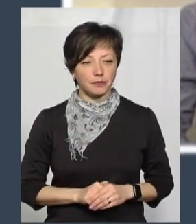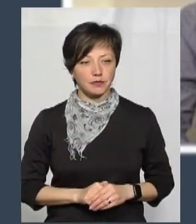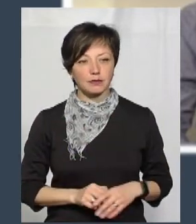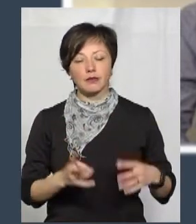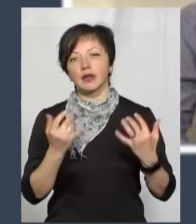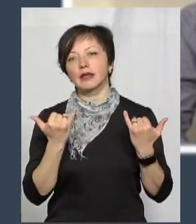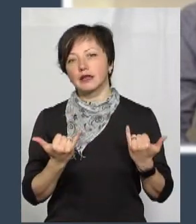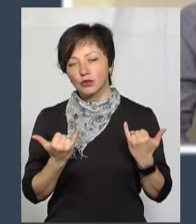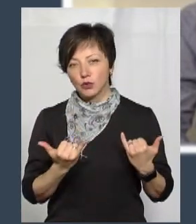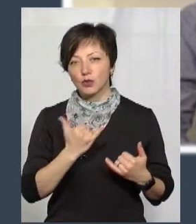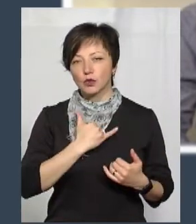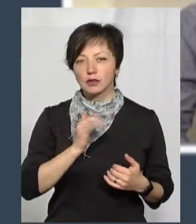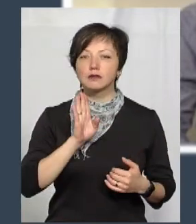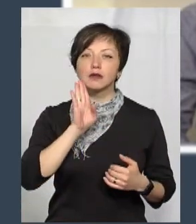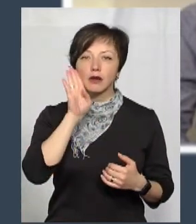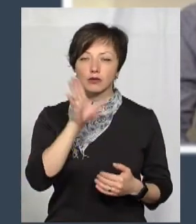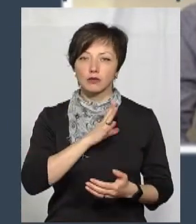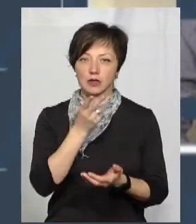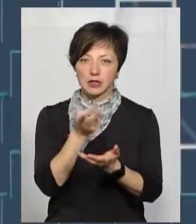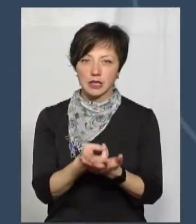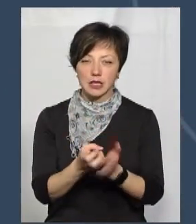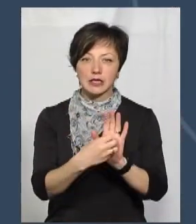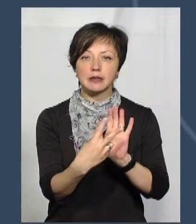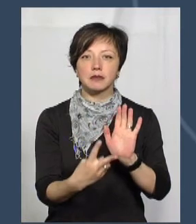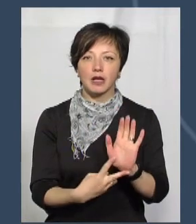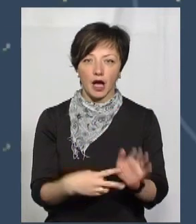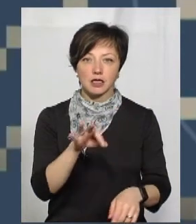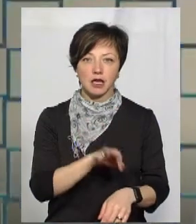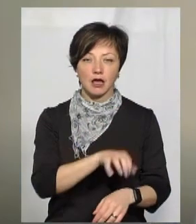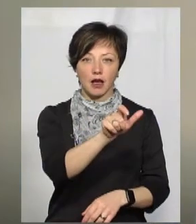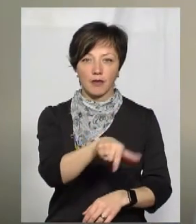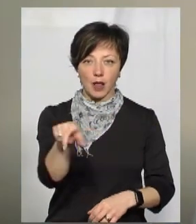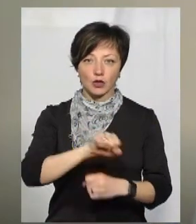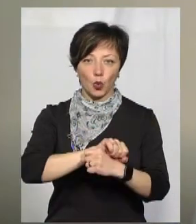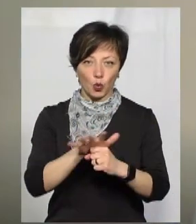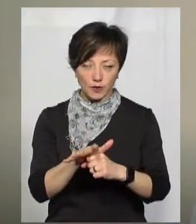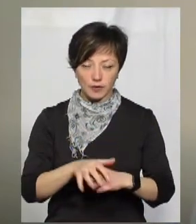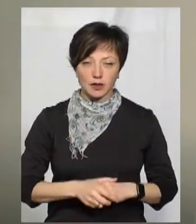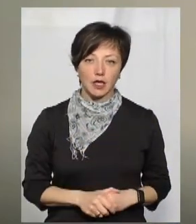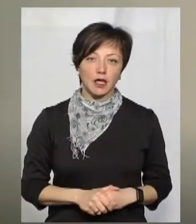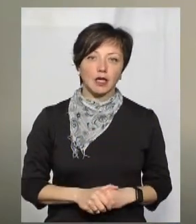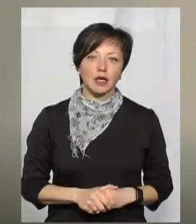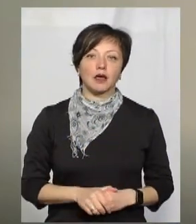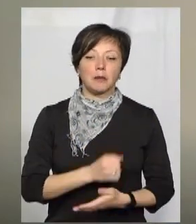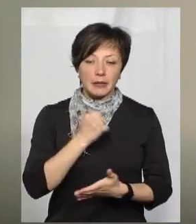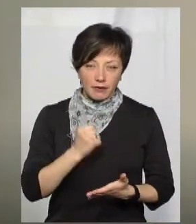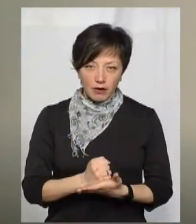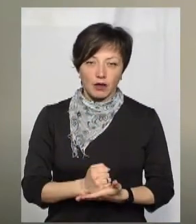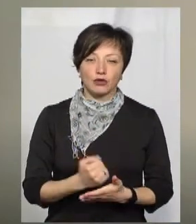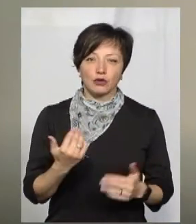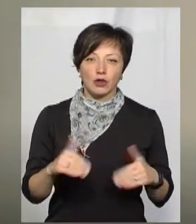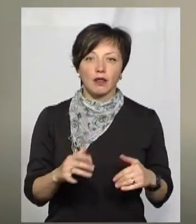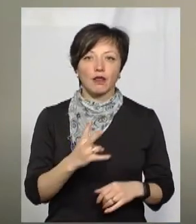На сьогодні в нас на ранок знаходилося 17 пацієнтів з коронавірусною поробою підтвердженою.